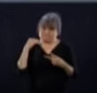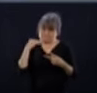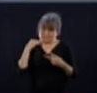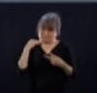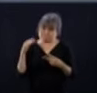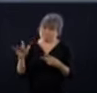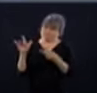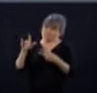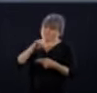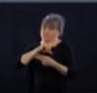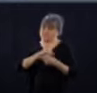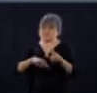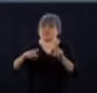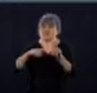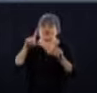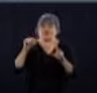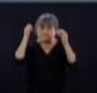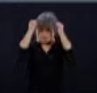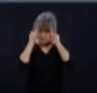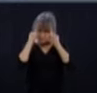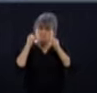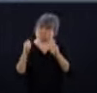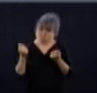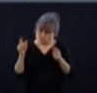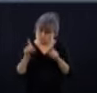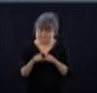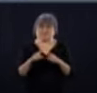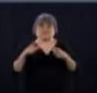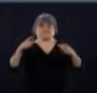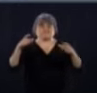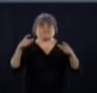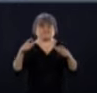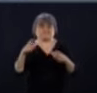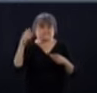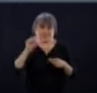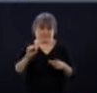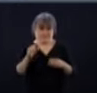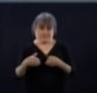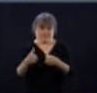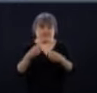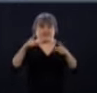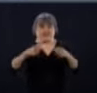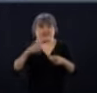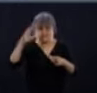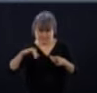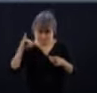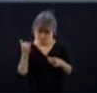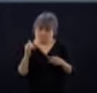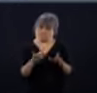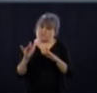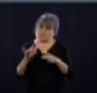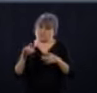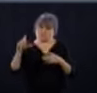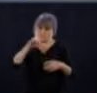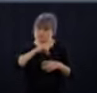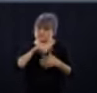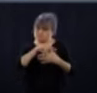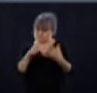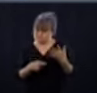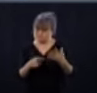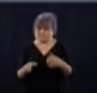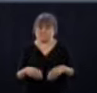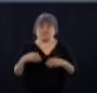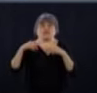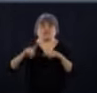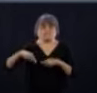au Saguenay-Lac-Saint-Jean. Et enfin, lundi suivant, le 18 mai, toujours si tout se passe bien, les régions du